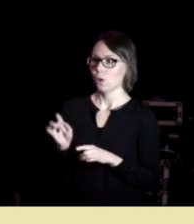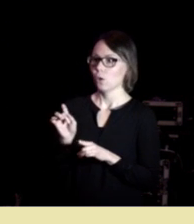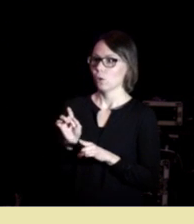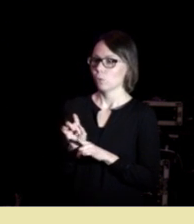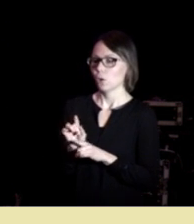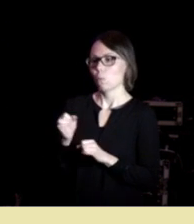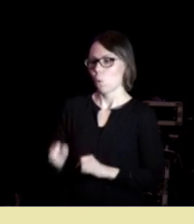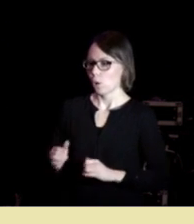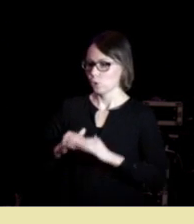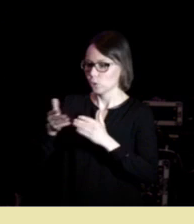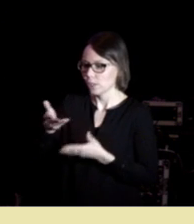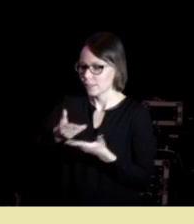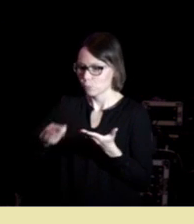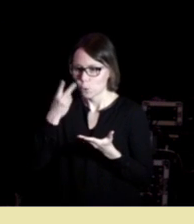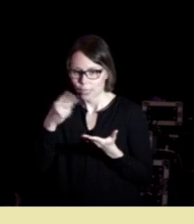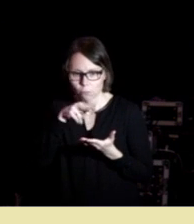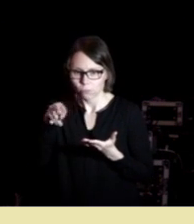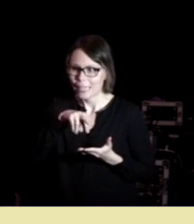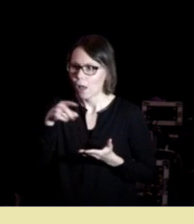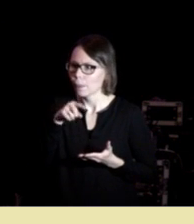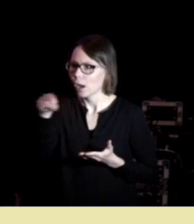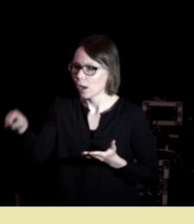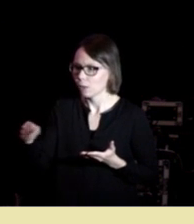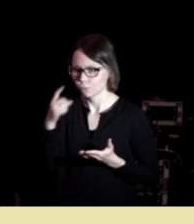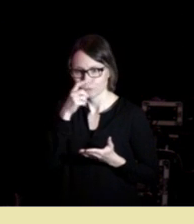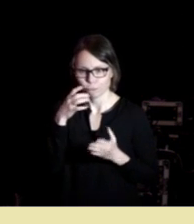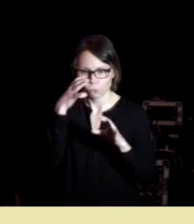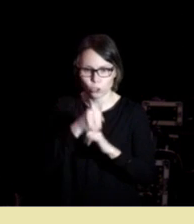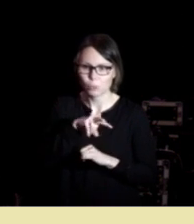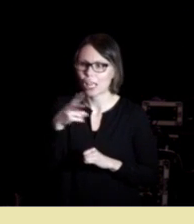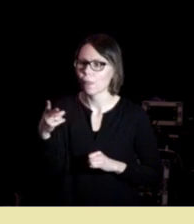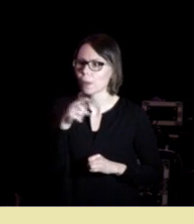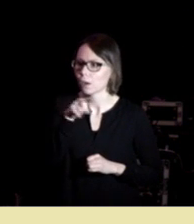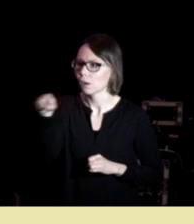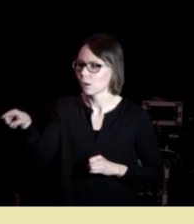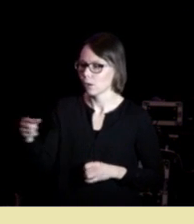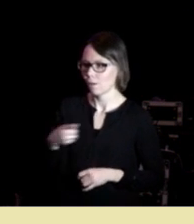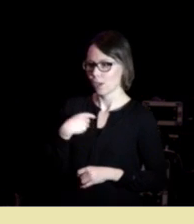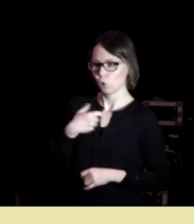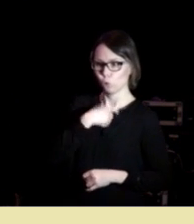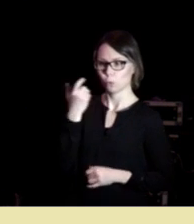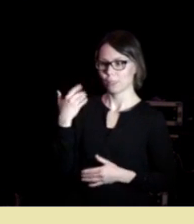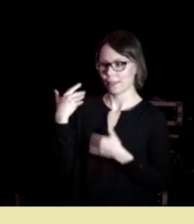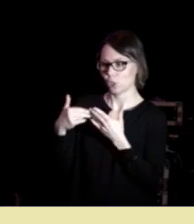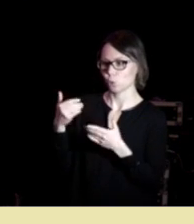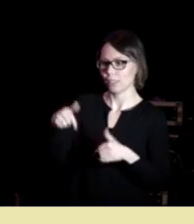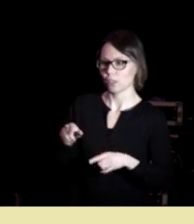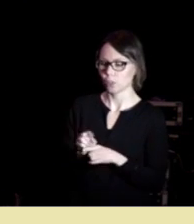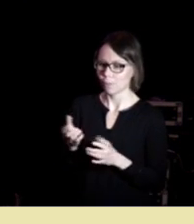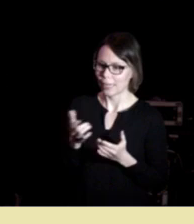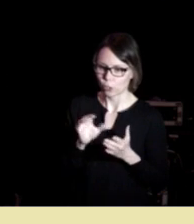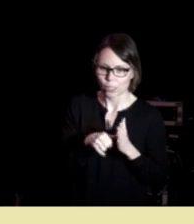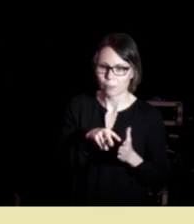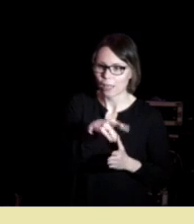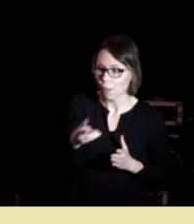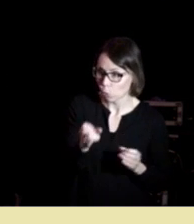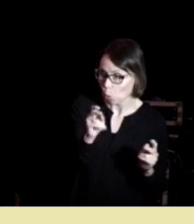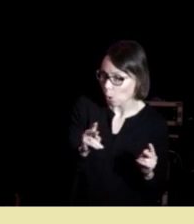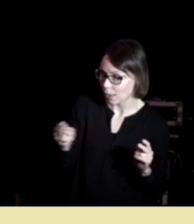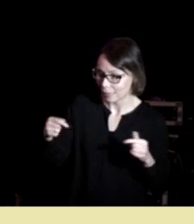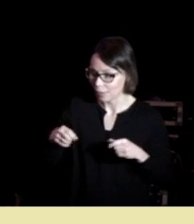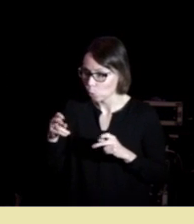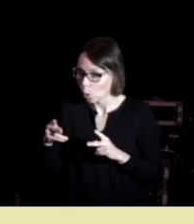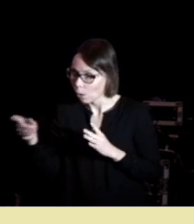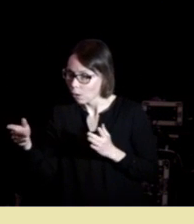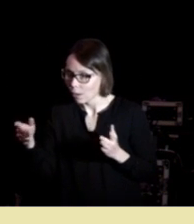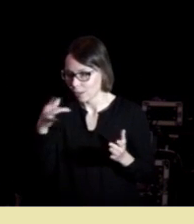sosialiseres ved å se på de andre man blir opptatt av de andre vi har en ungdomsgenerasjon i dag som trenger å sjekke med de andre at det er OK de kan ikke